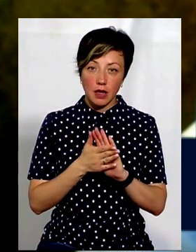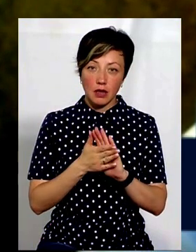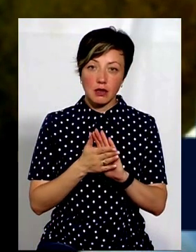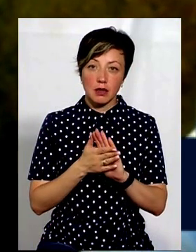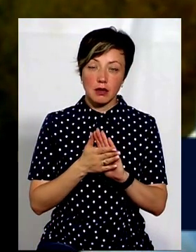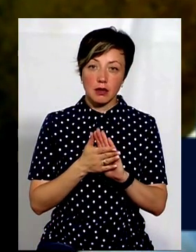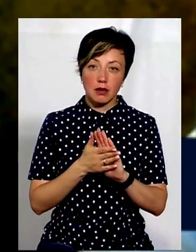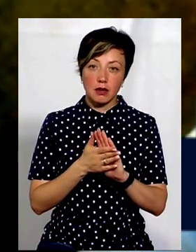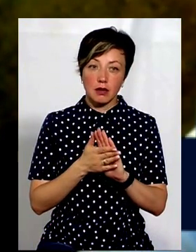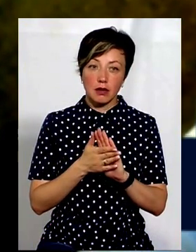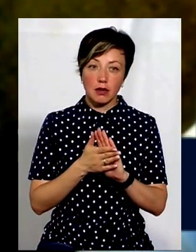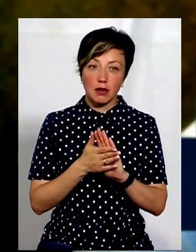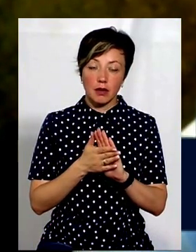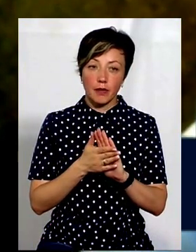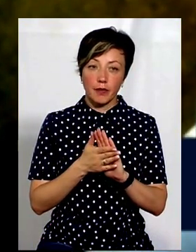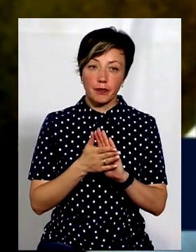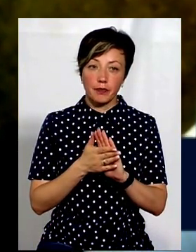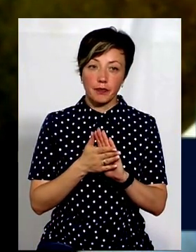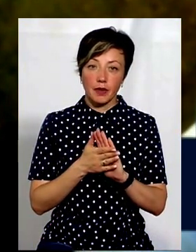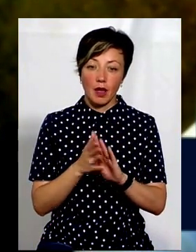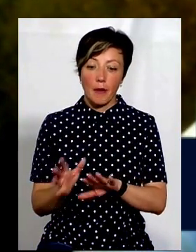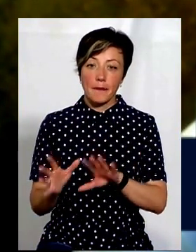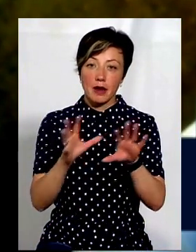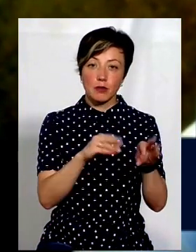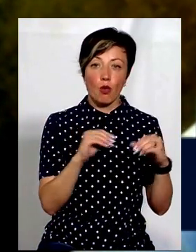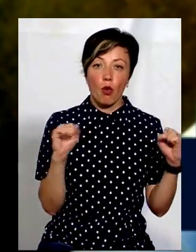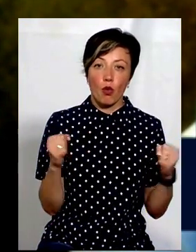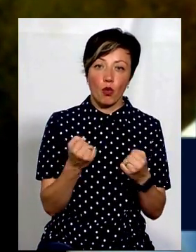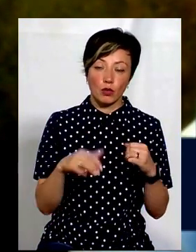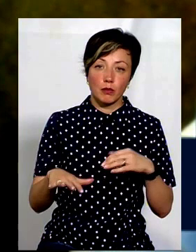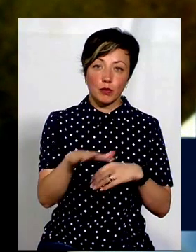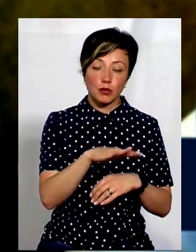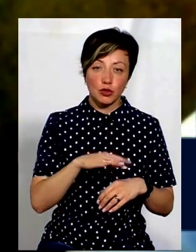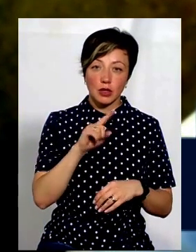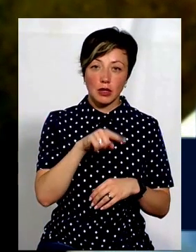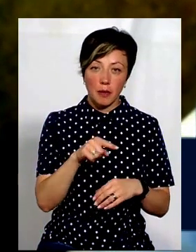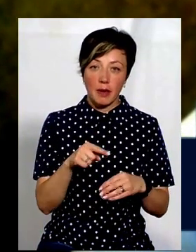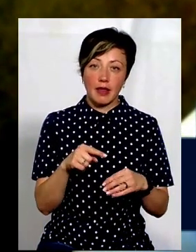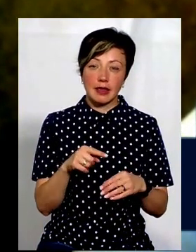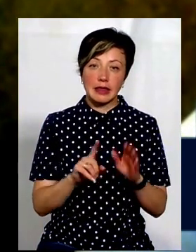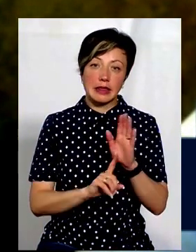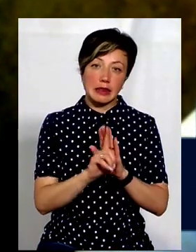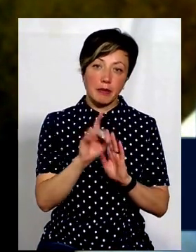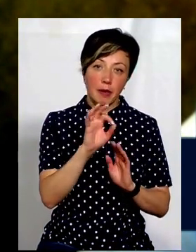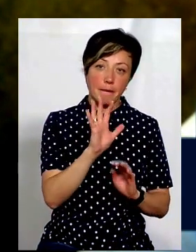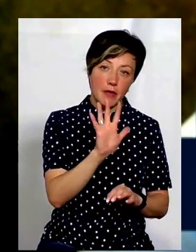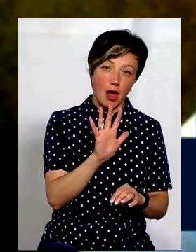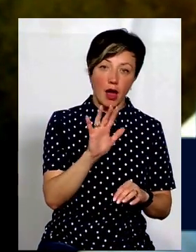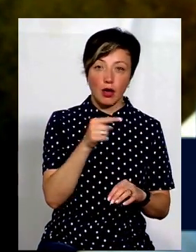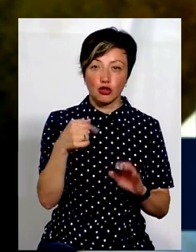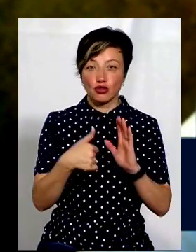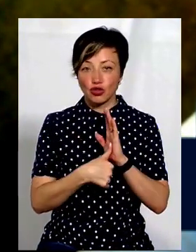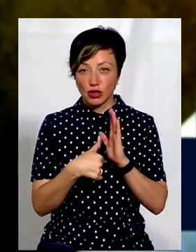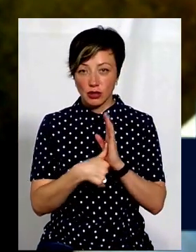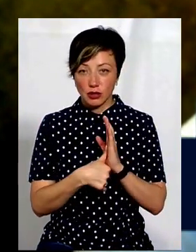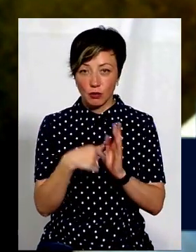переміщують до холодильного приміщення. Там підтримується температура 5-6 градусів